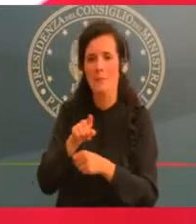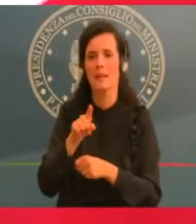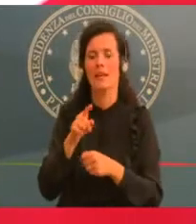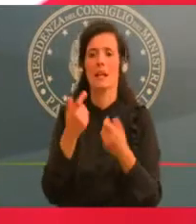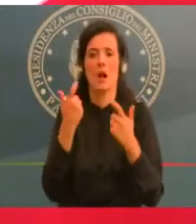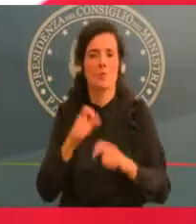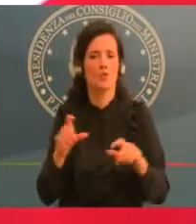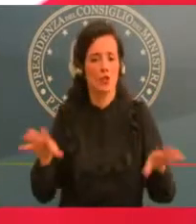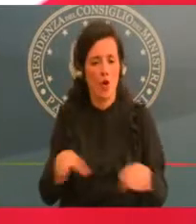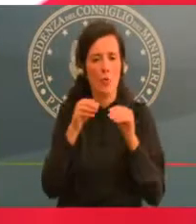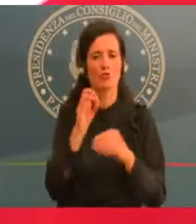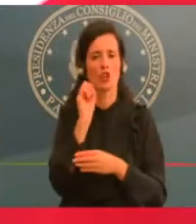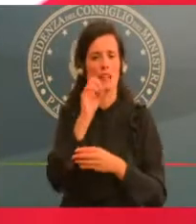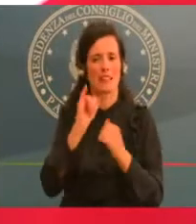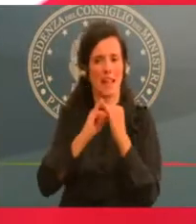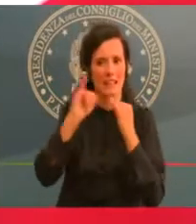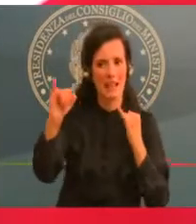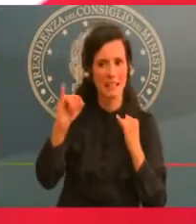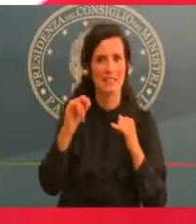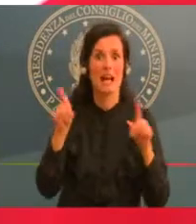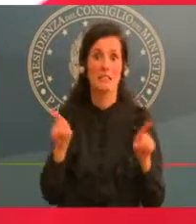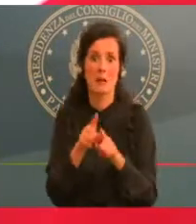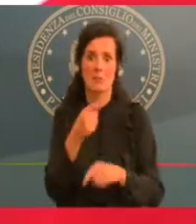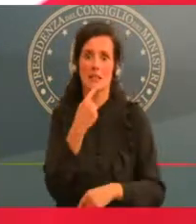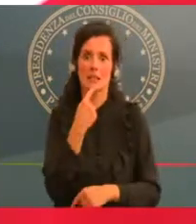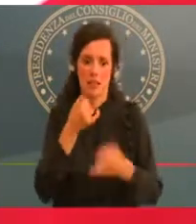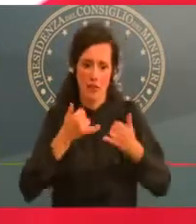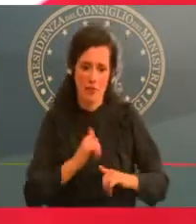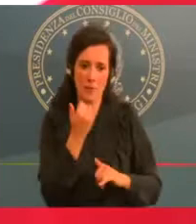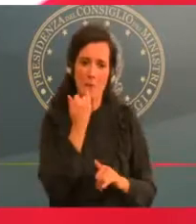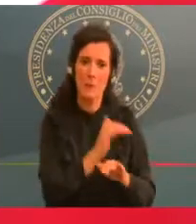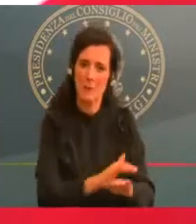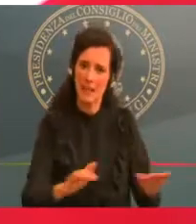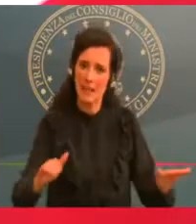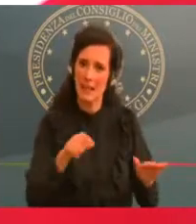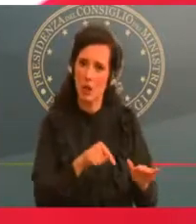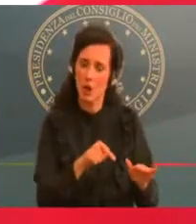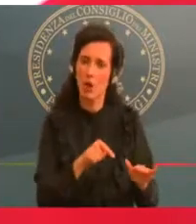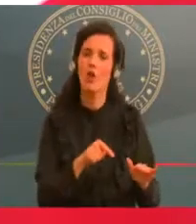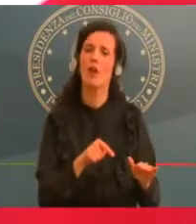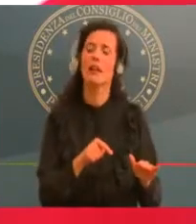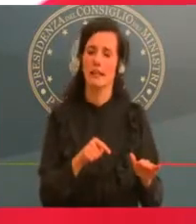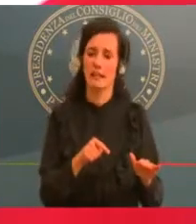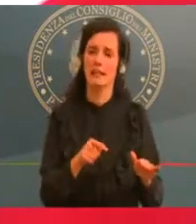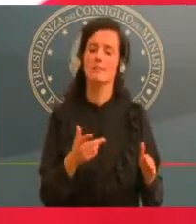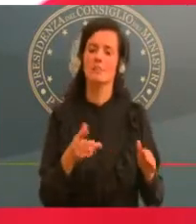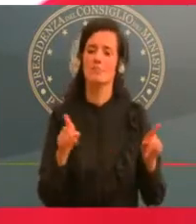più piccoli. Credo di aver risposto a tutto eccetto che sul PIL.